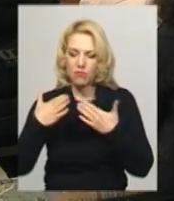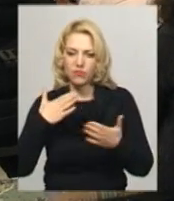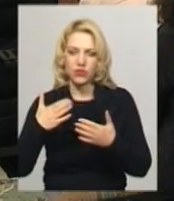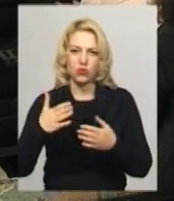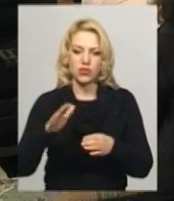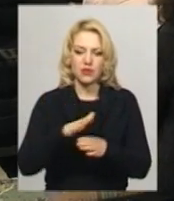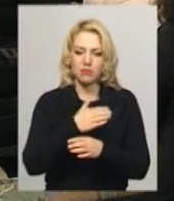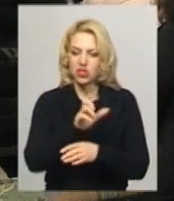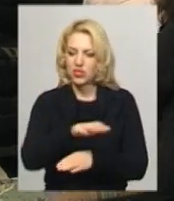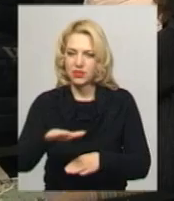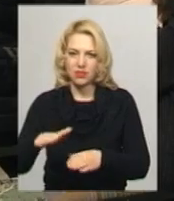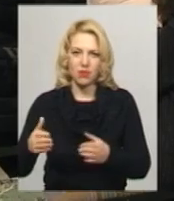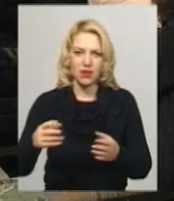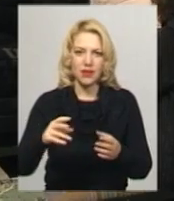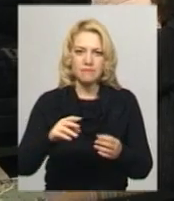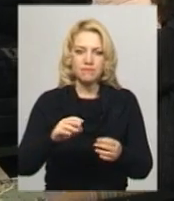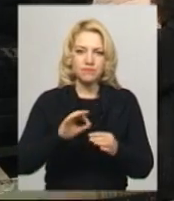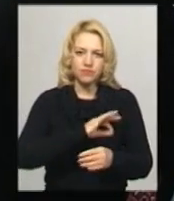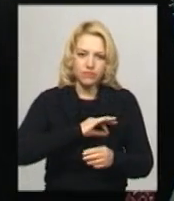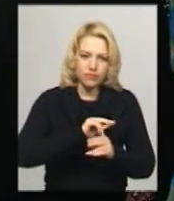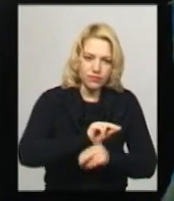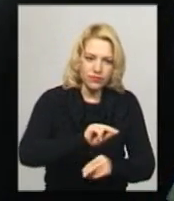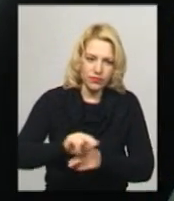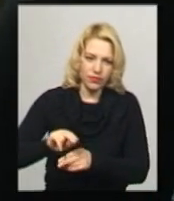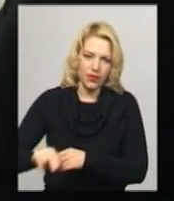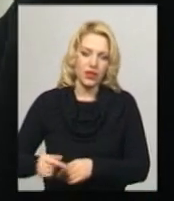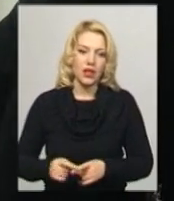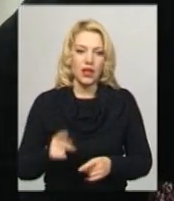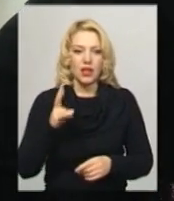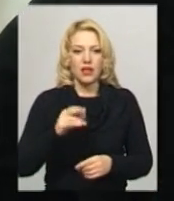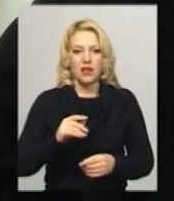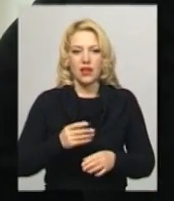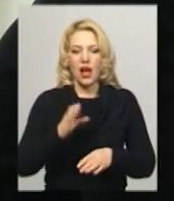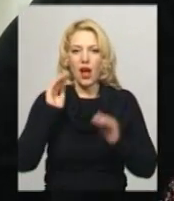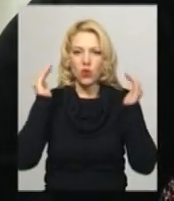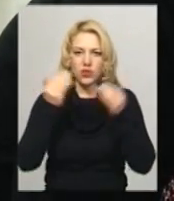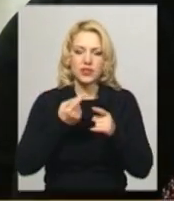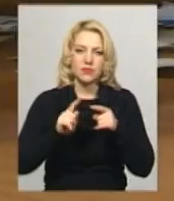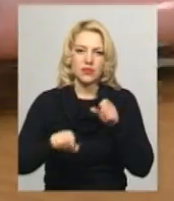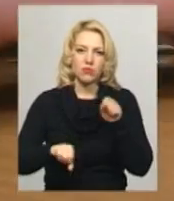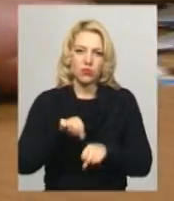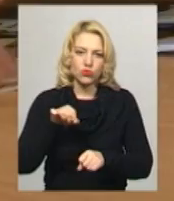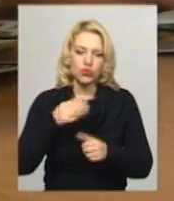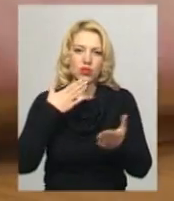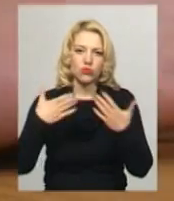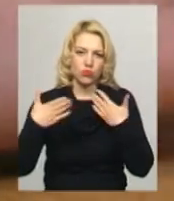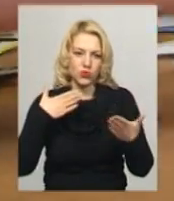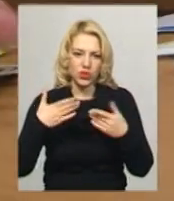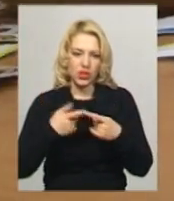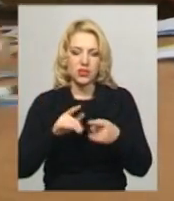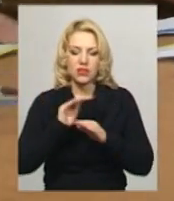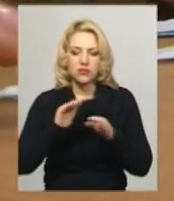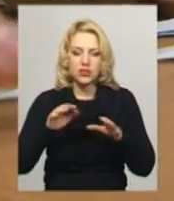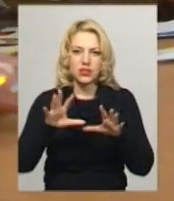також дуже гарне ставлення з усіма. Основні ознаки аутизму – це порушення комунікації, оскільки такі діти сприймають світ по